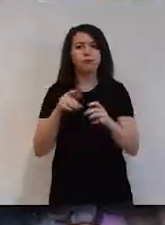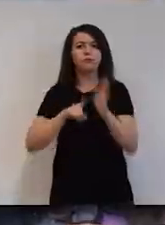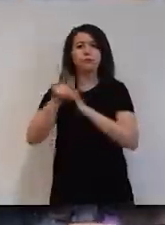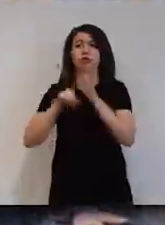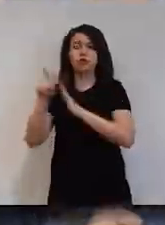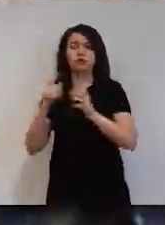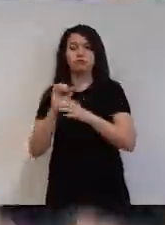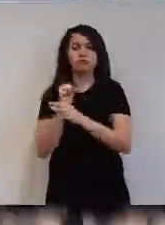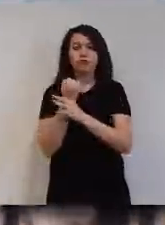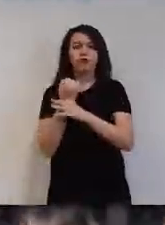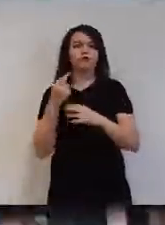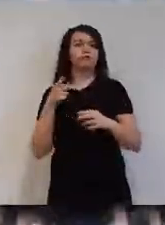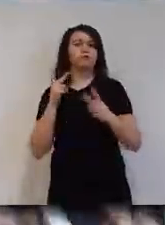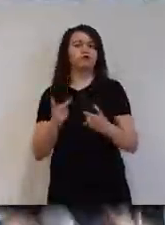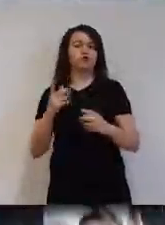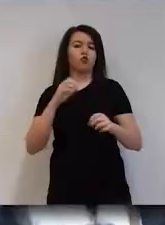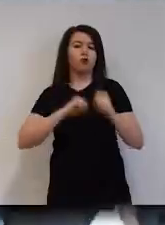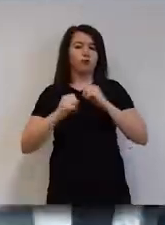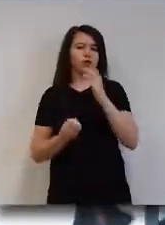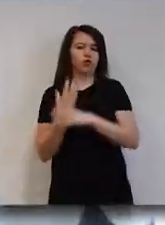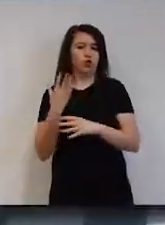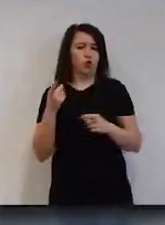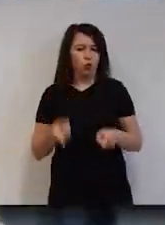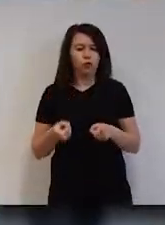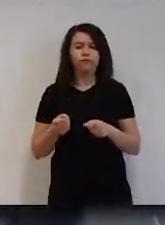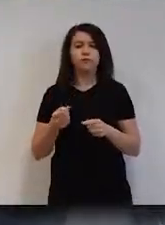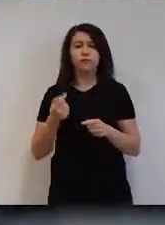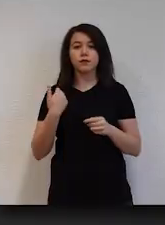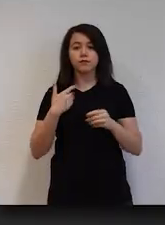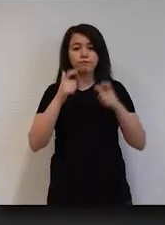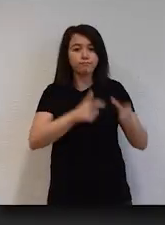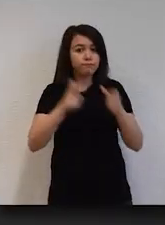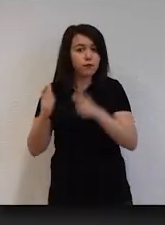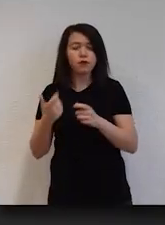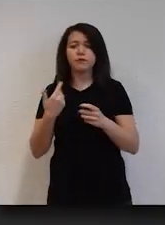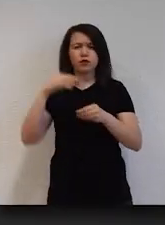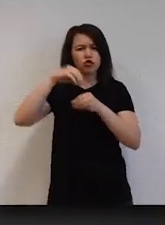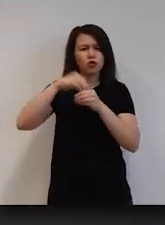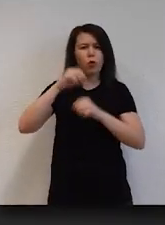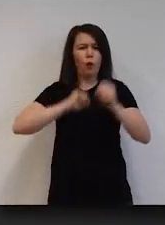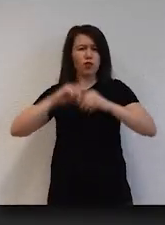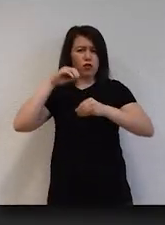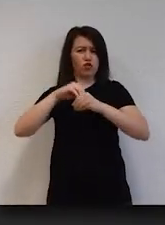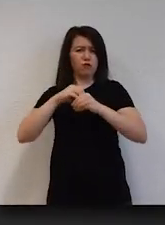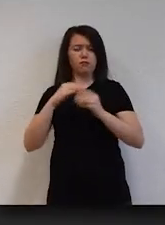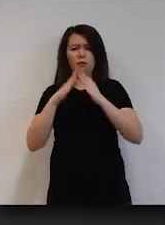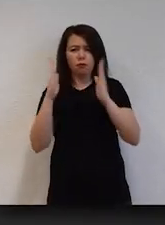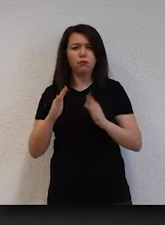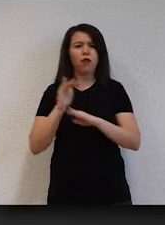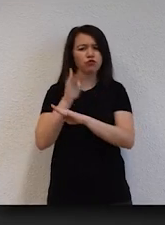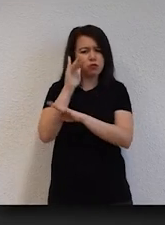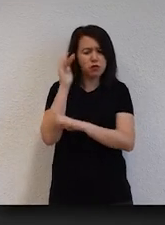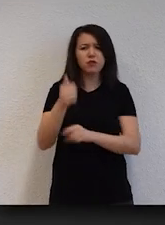büyük işler başarabilecek potansiyeli bu üniversitede kazanıyoruz. Yerleşkelerimiz, ayrılmak istemeyeceğiniz,